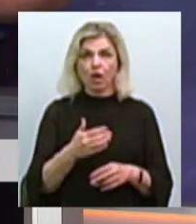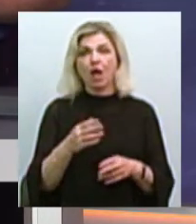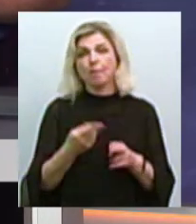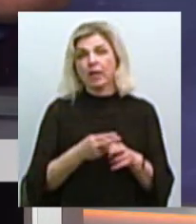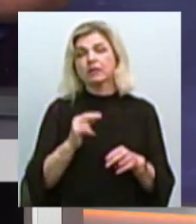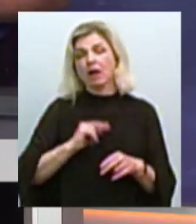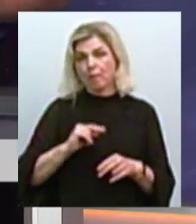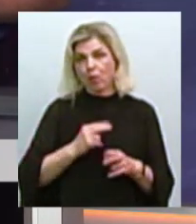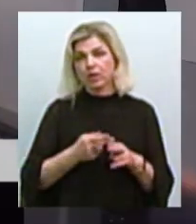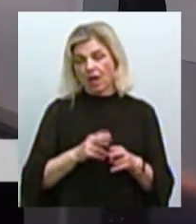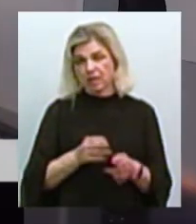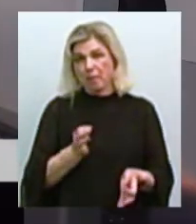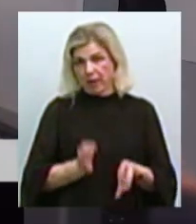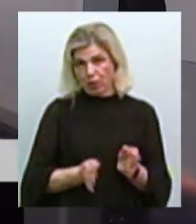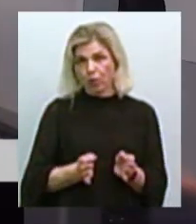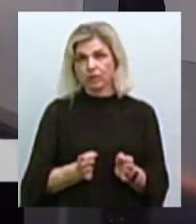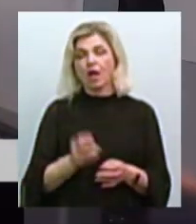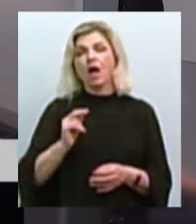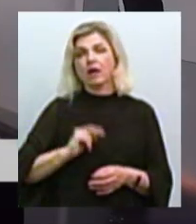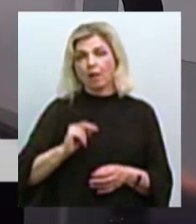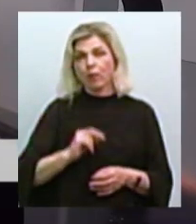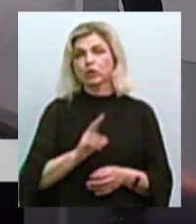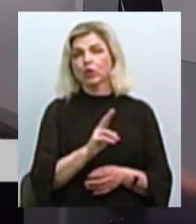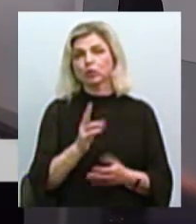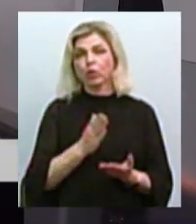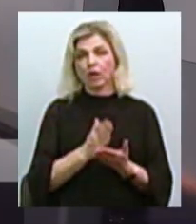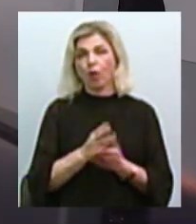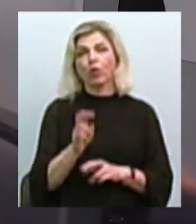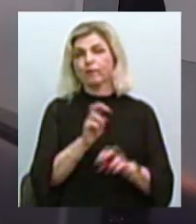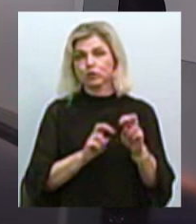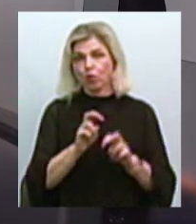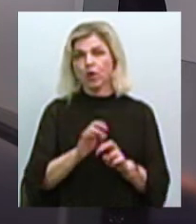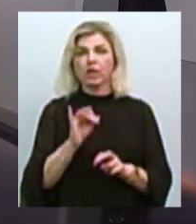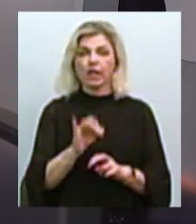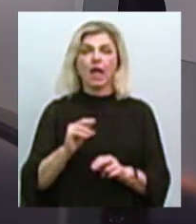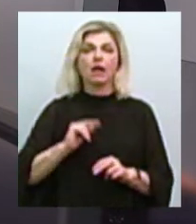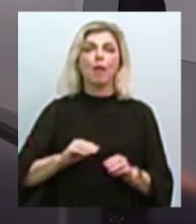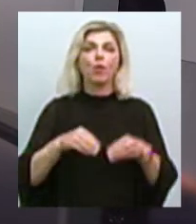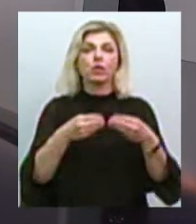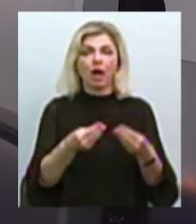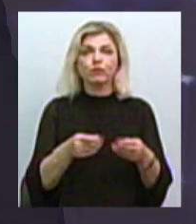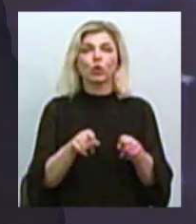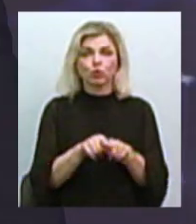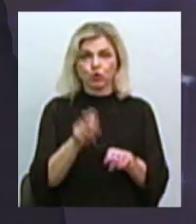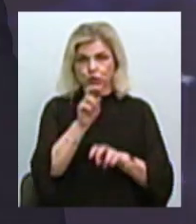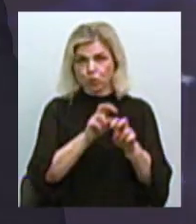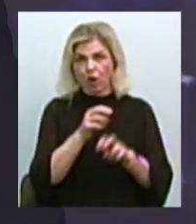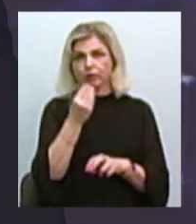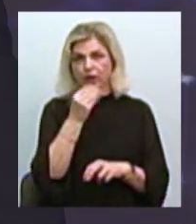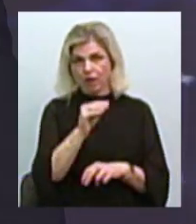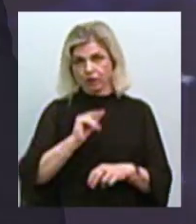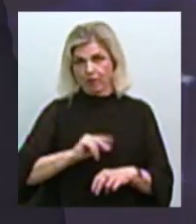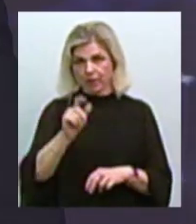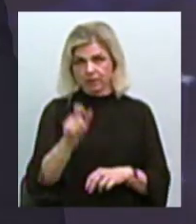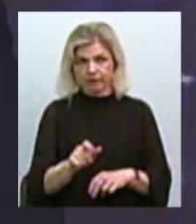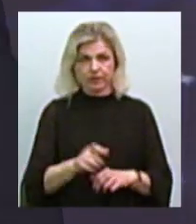умовах вільної ринкової економіки, це працівники, які перебувають в пошуку, роботодавці шукають кращого працівника. Головне, щоб безробітних було недонадто